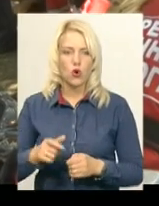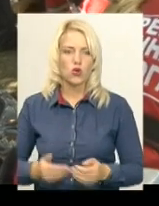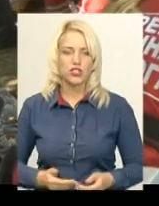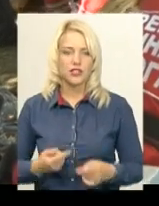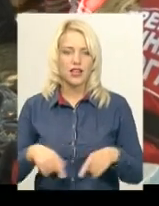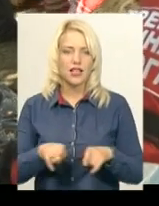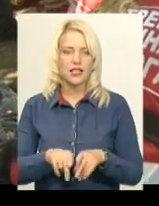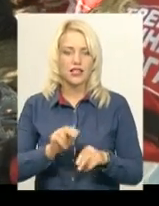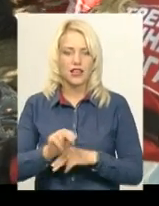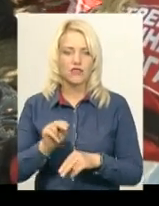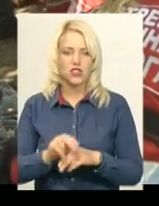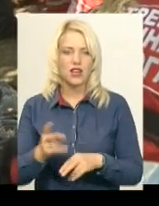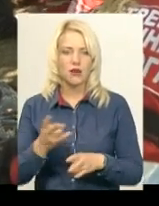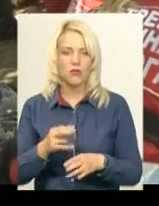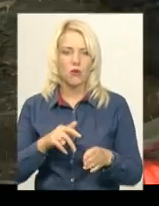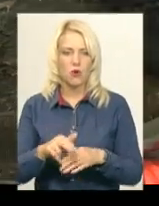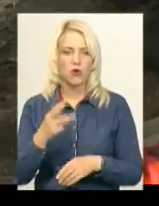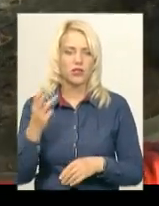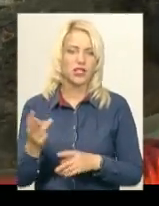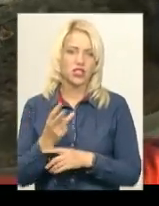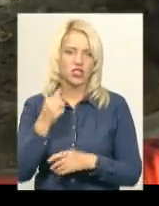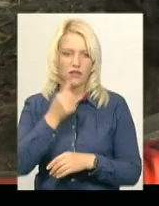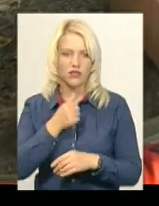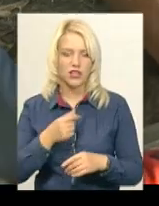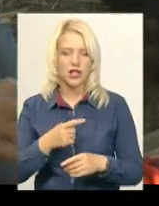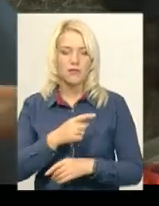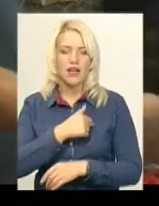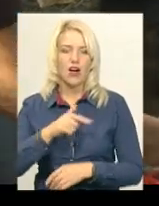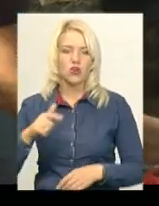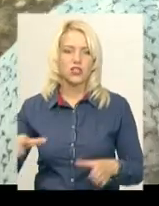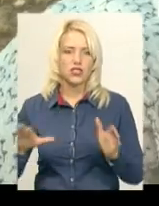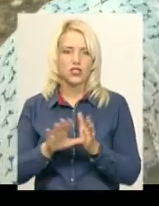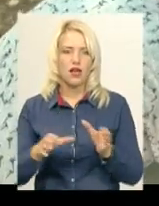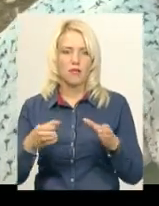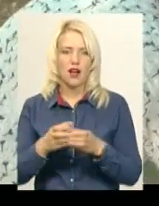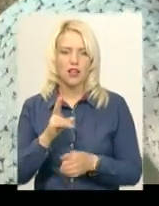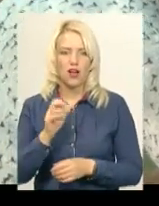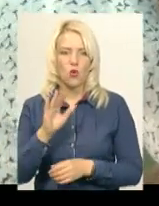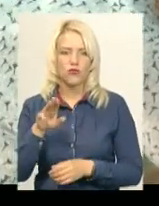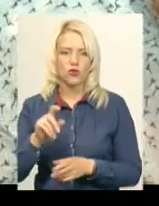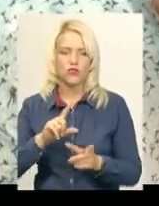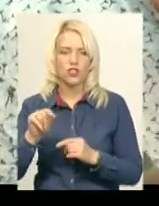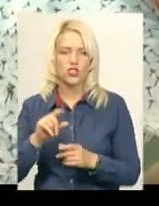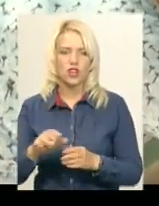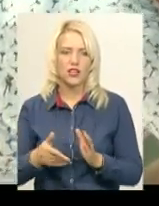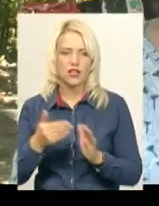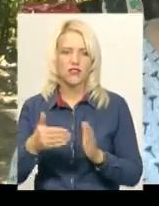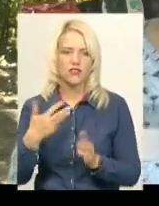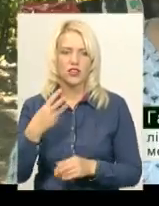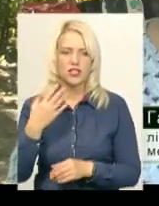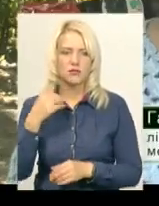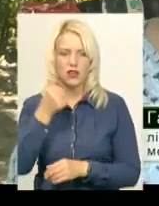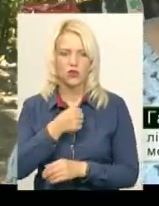Такі навчання медики швидкої мають проходити тричі на рік. Лікар кардіологічної бригади Галина Ковтун виїжджає на виклики 35 років.